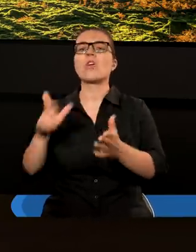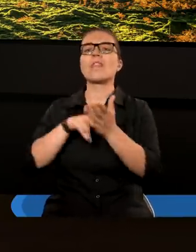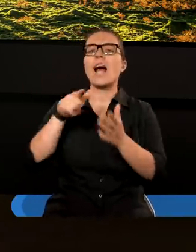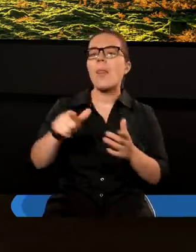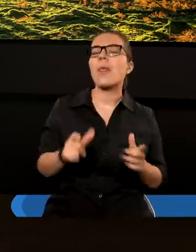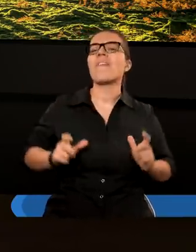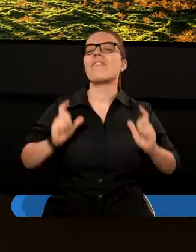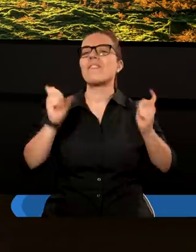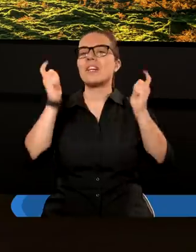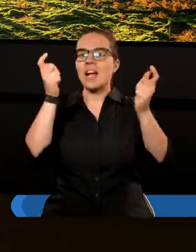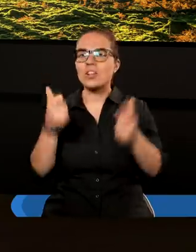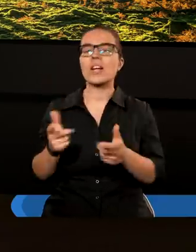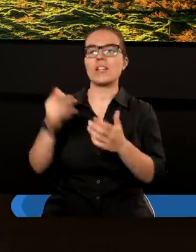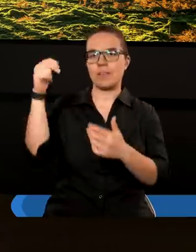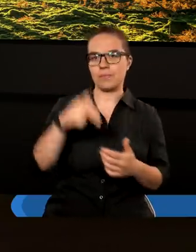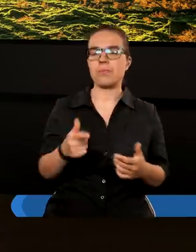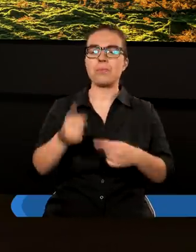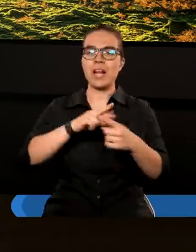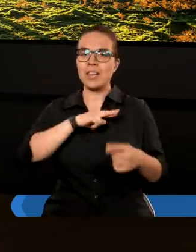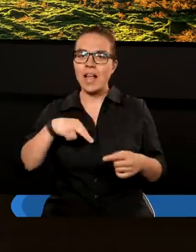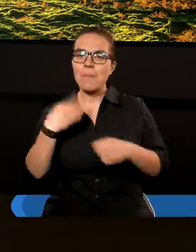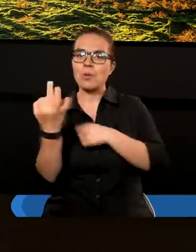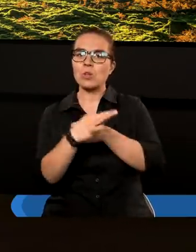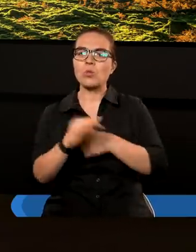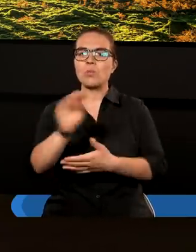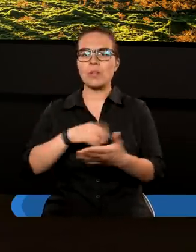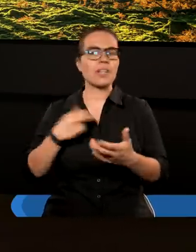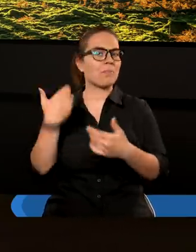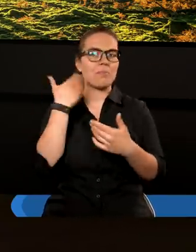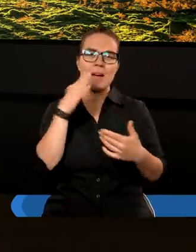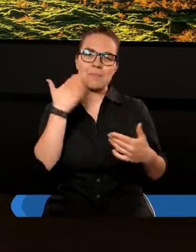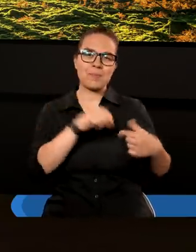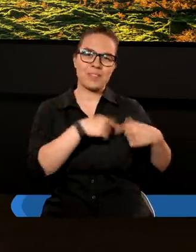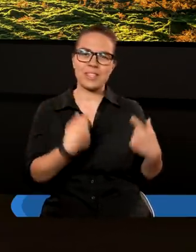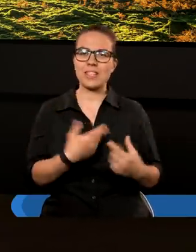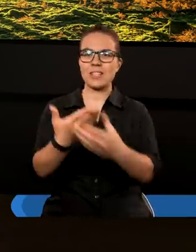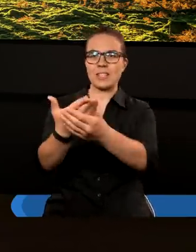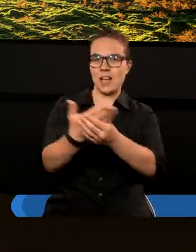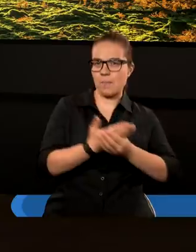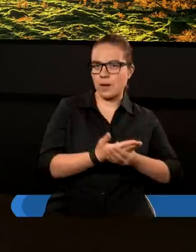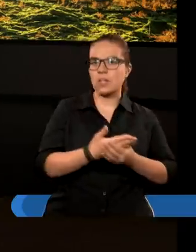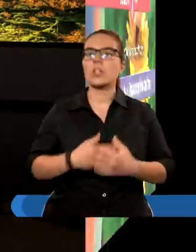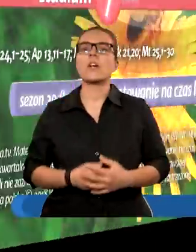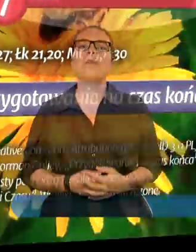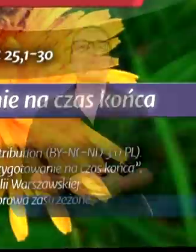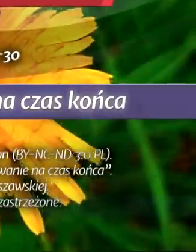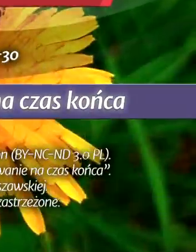wydarzenie. Przed nami Studium Pisma Świętego, na które bardzo serdecznie zapraszam.